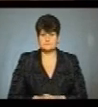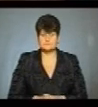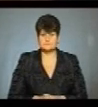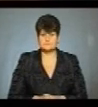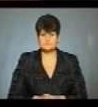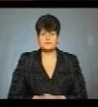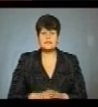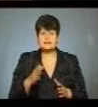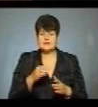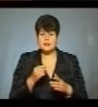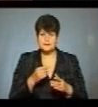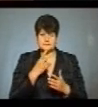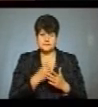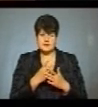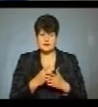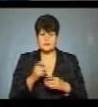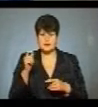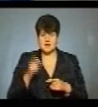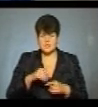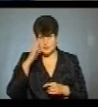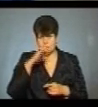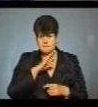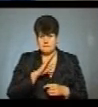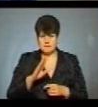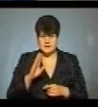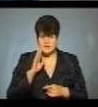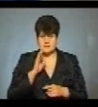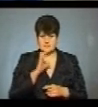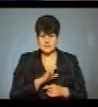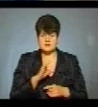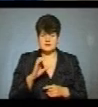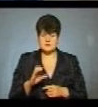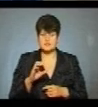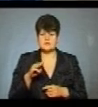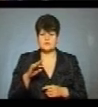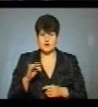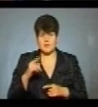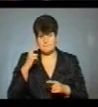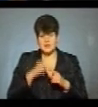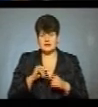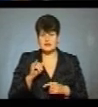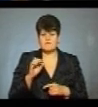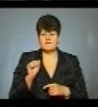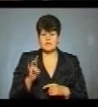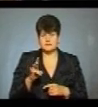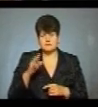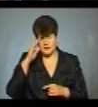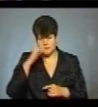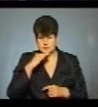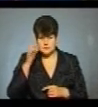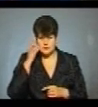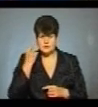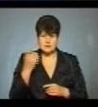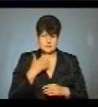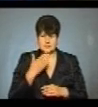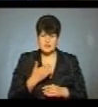На презентацію стрічки приїхали батьки Степана. Світлана та Степан Стефураки та брат Іван. Батько пригадав, востаннє розмовляв із